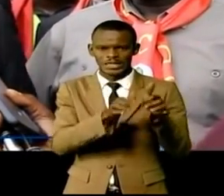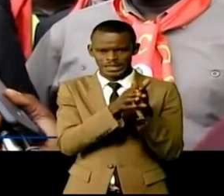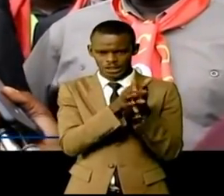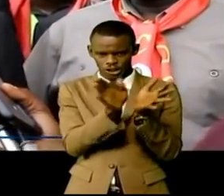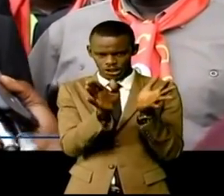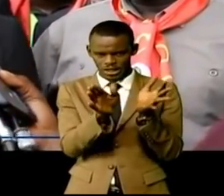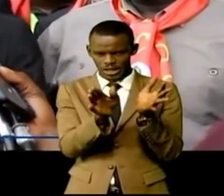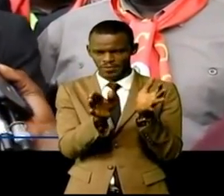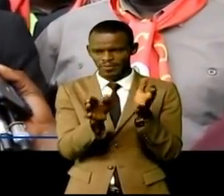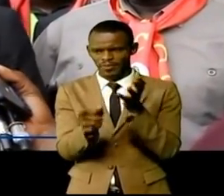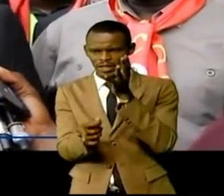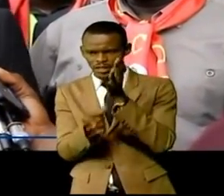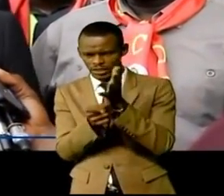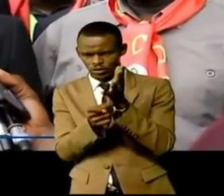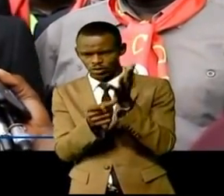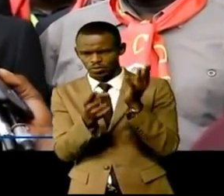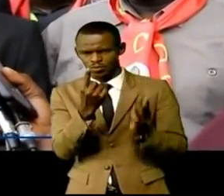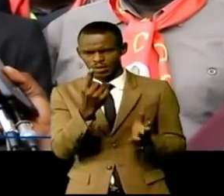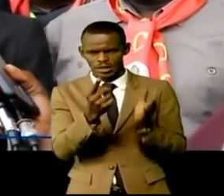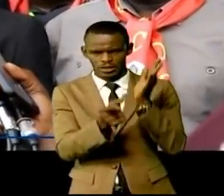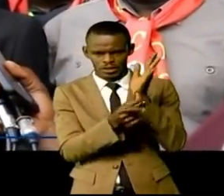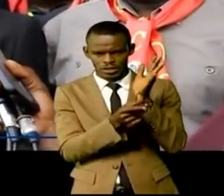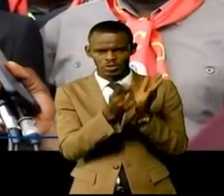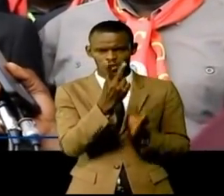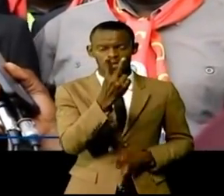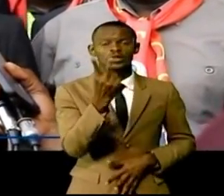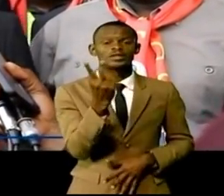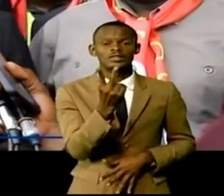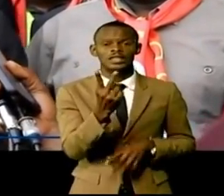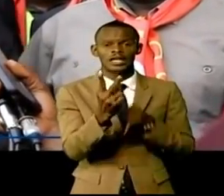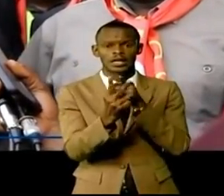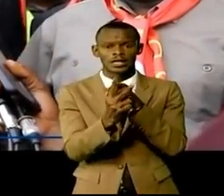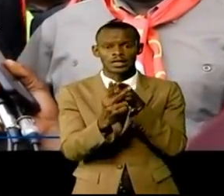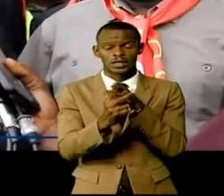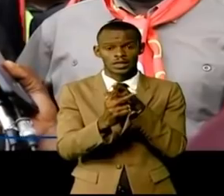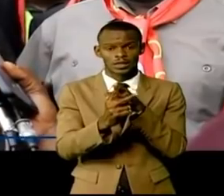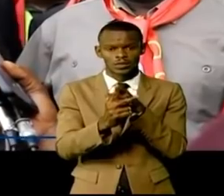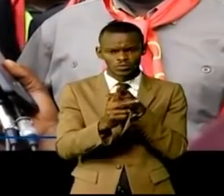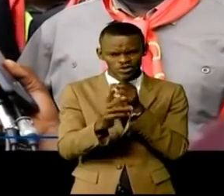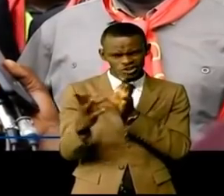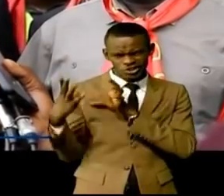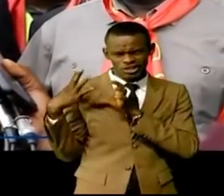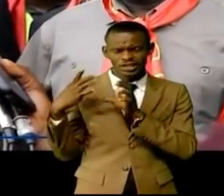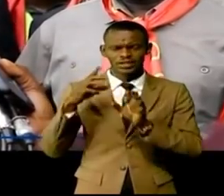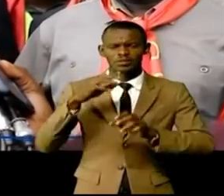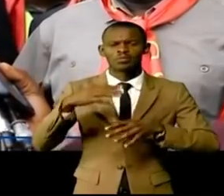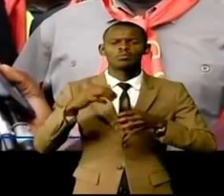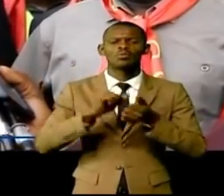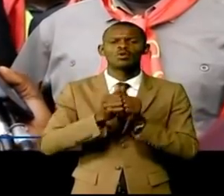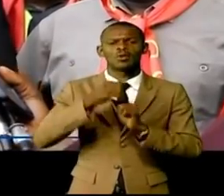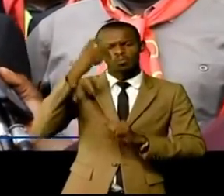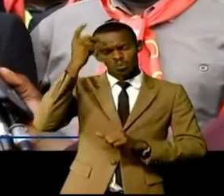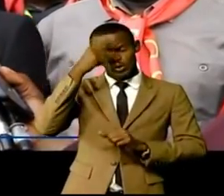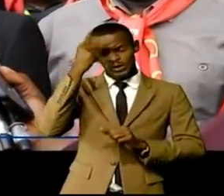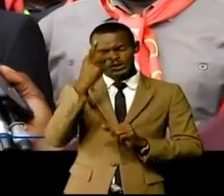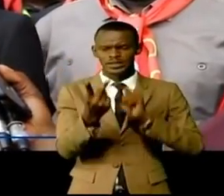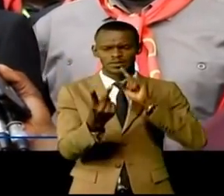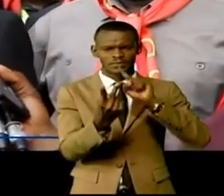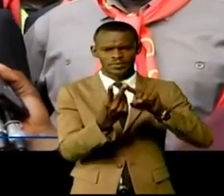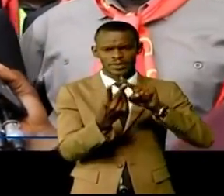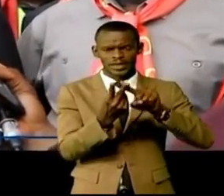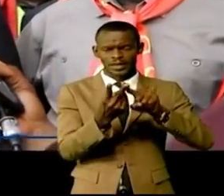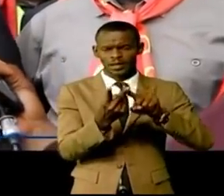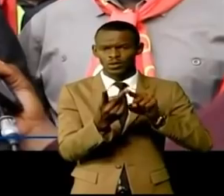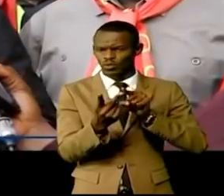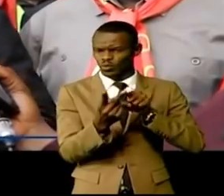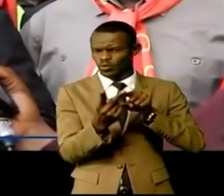Ongi secrétaire général adjoint chargé des questions politiques organisation et implantation du parti et maître Jean-Claude Poukouta secrétaire